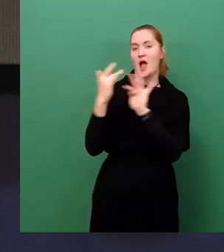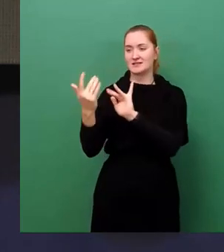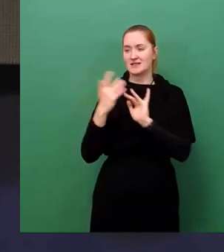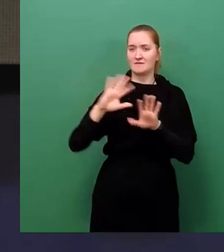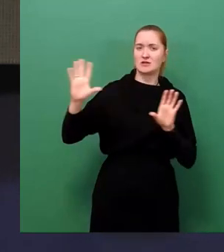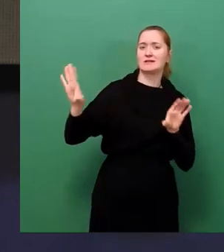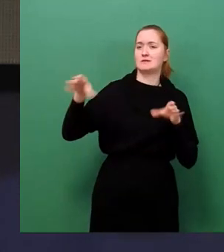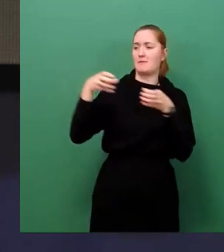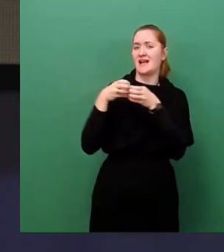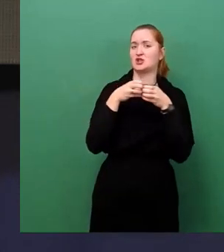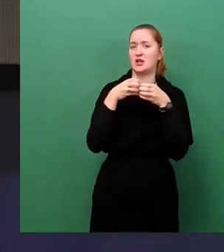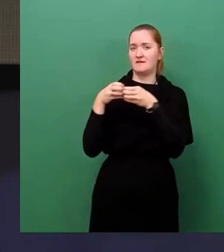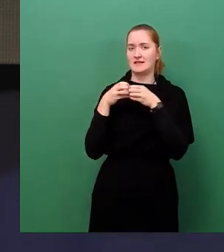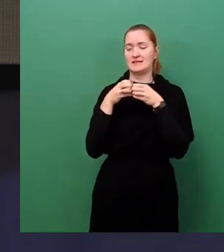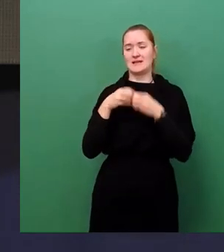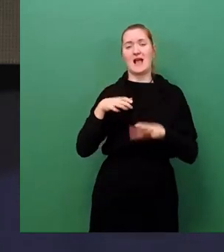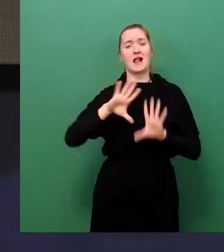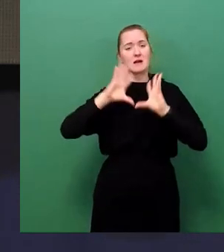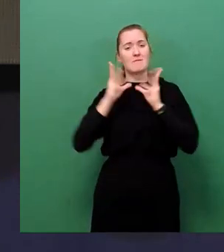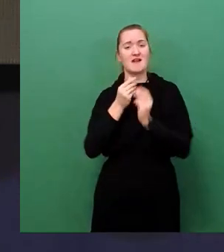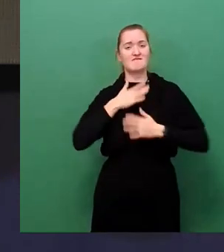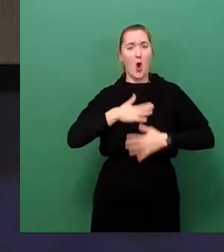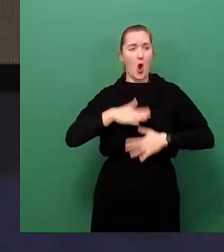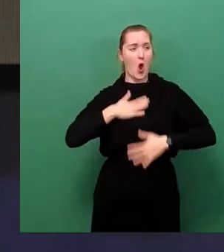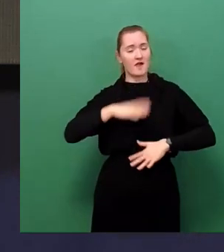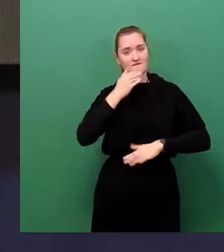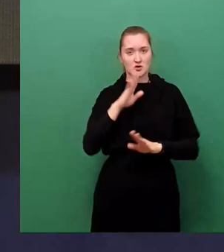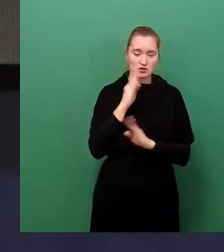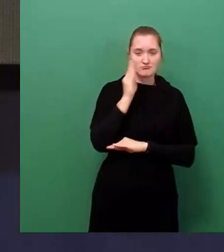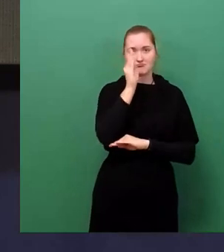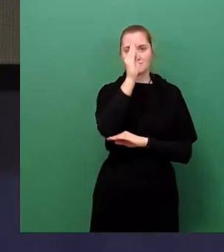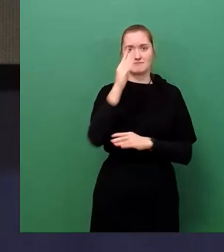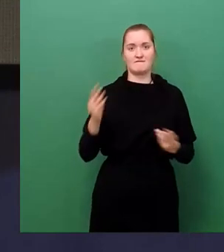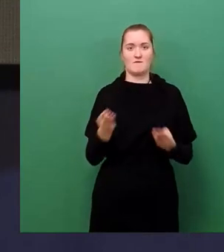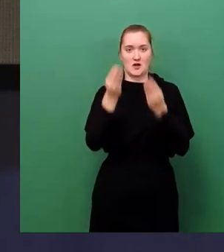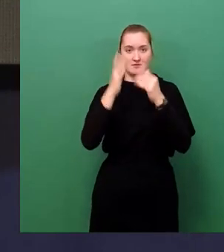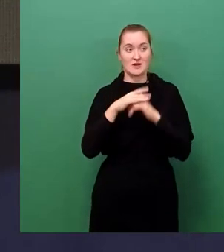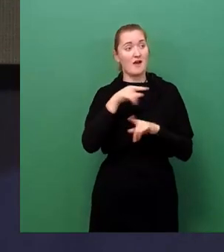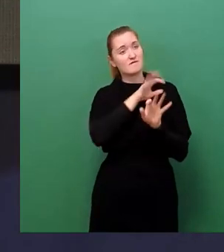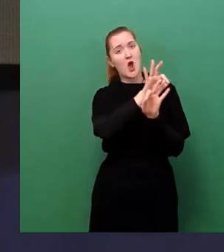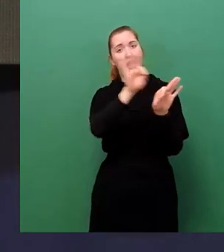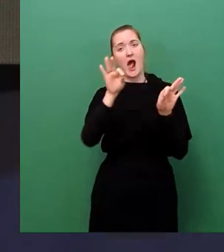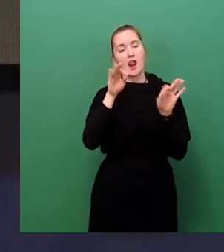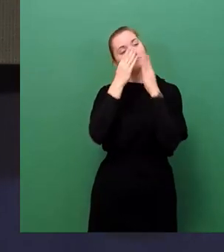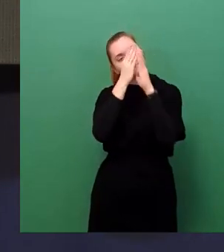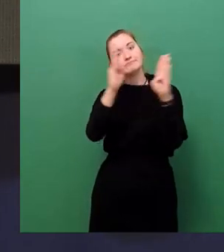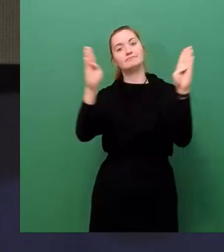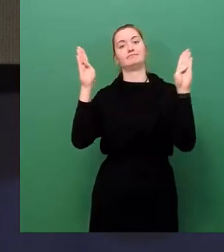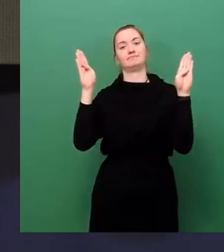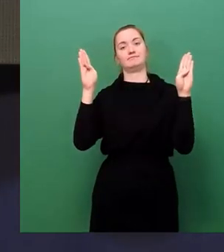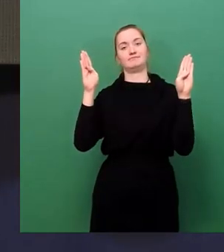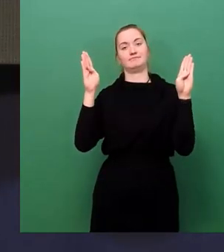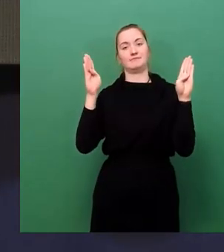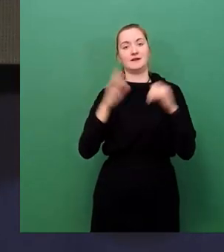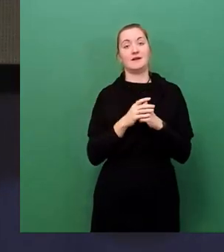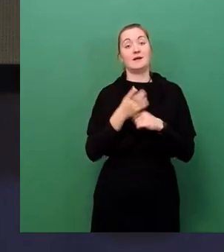gemeinwohlorientiert, es ist freiwillig und es sollte für alle sichtbar sein. Der Geist, der durch dieses